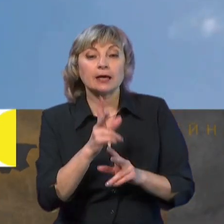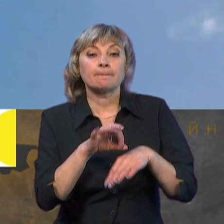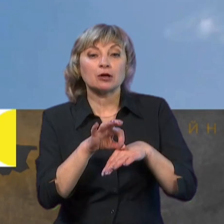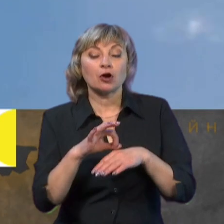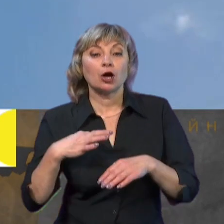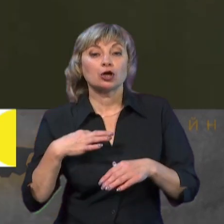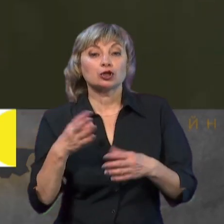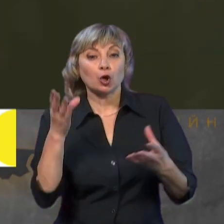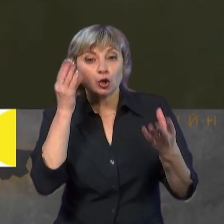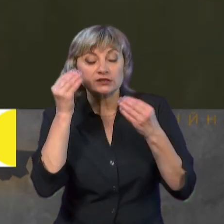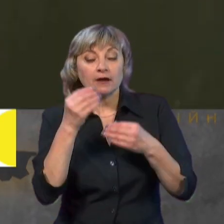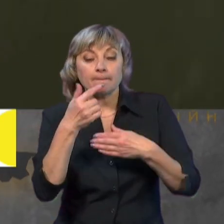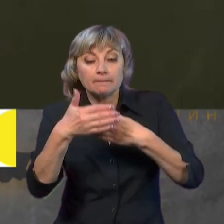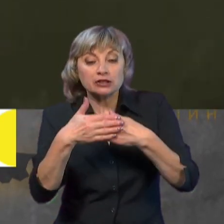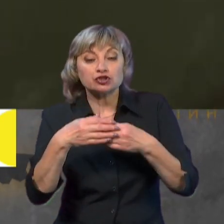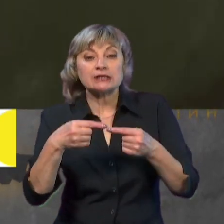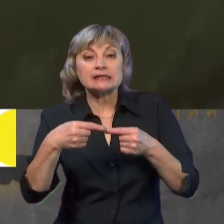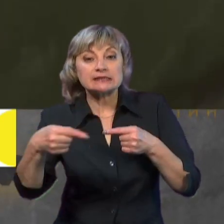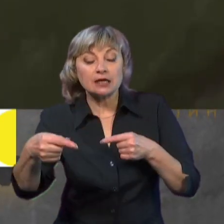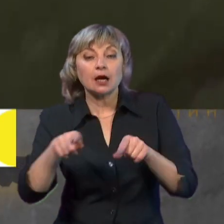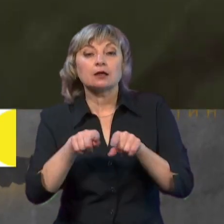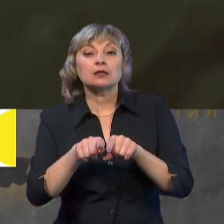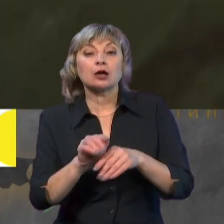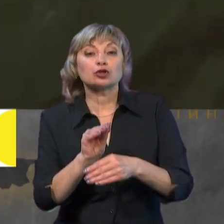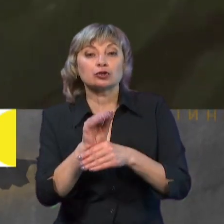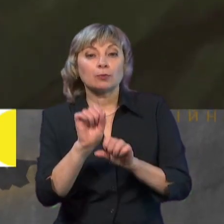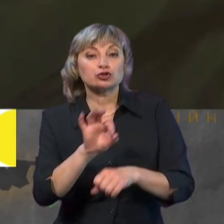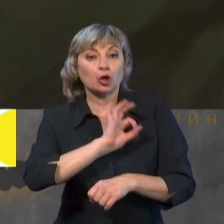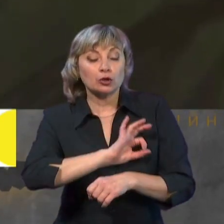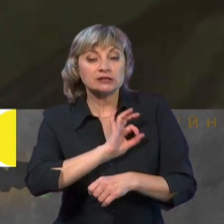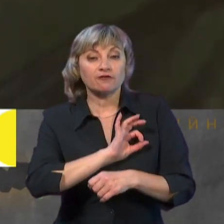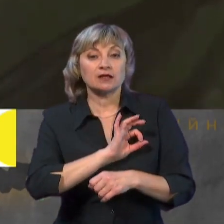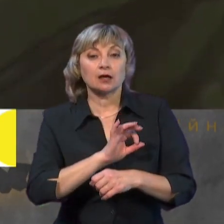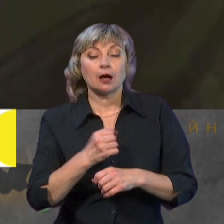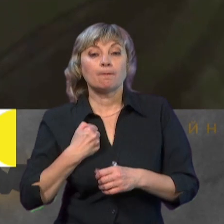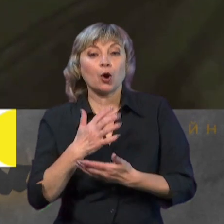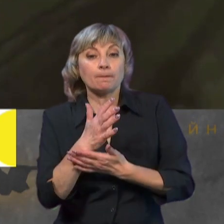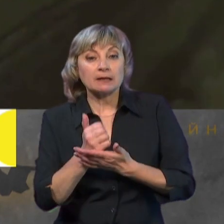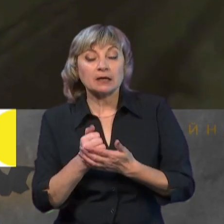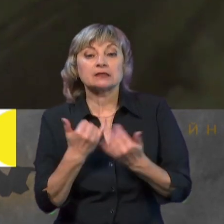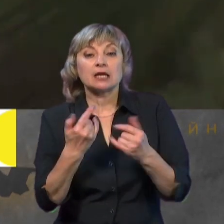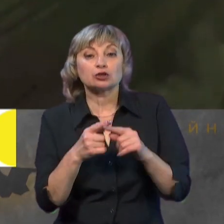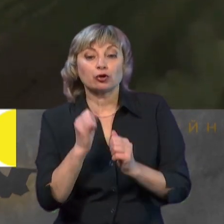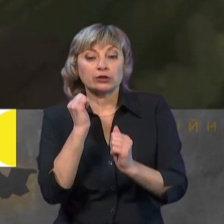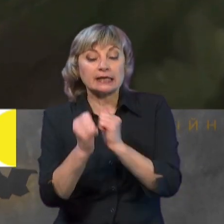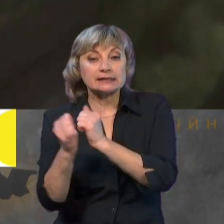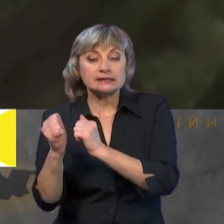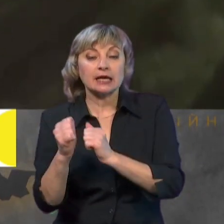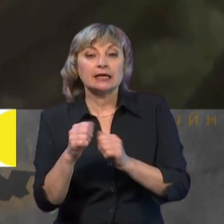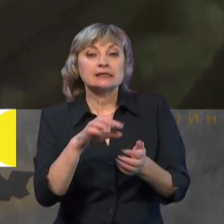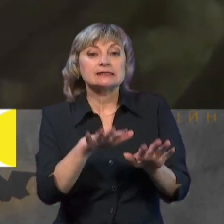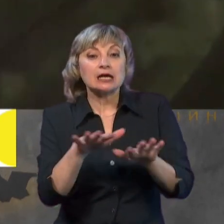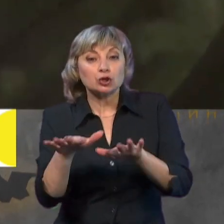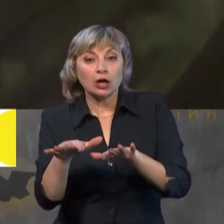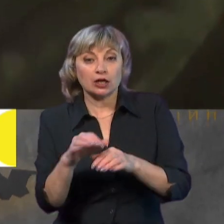дорозвідки на ближніх дистанціях, так і додатково можна користуватися боєприпасами для того, щоб донести секторальне